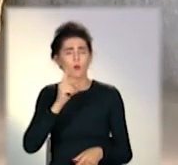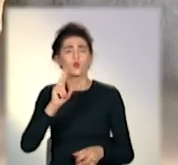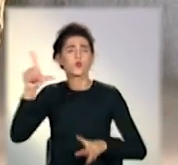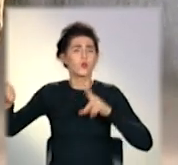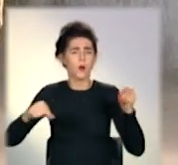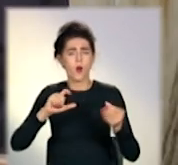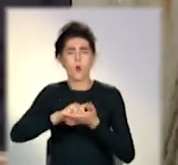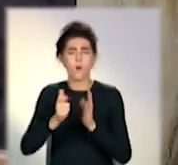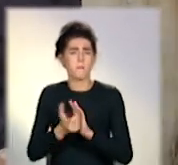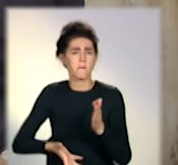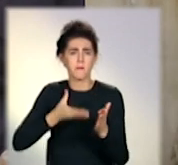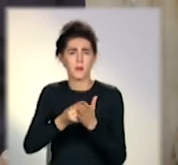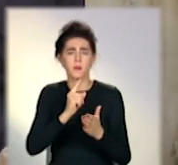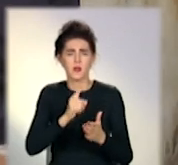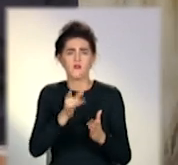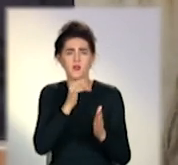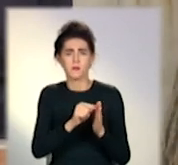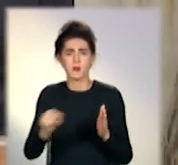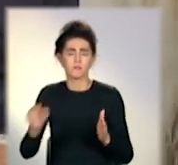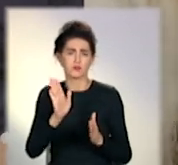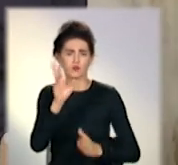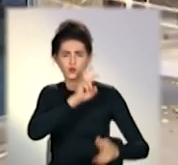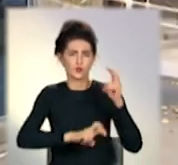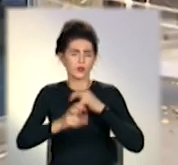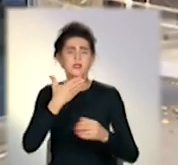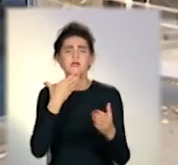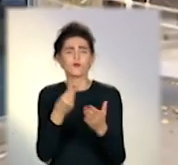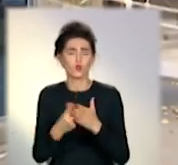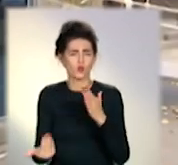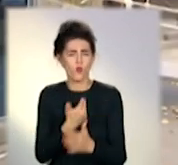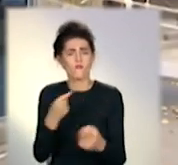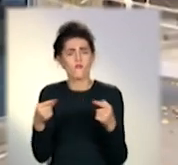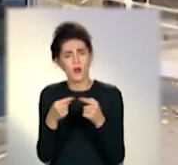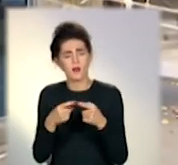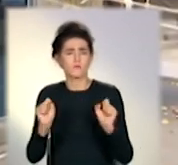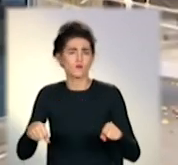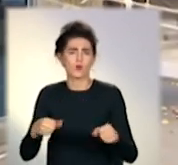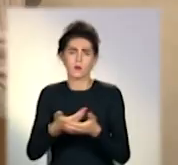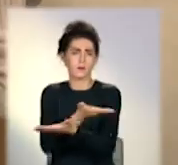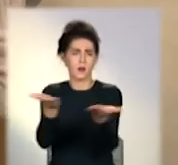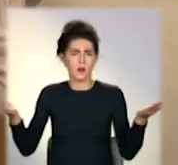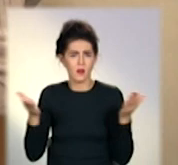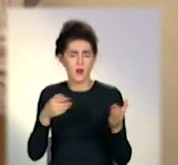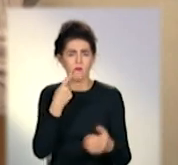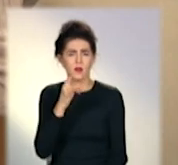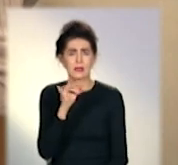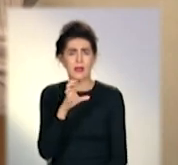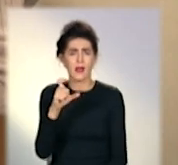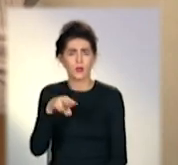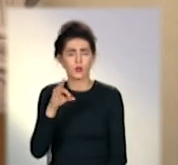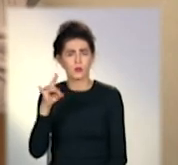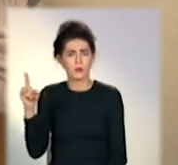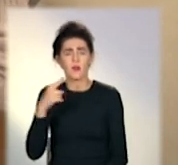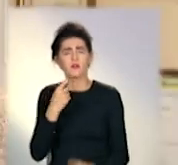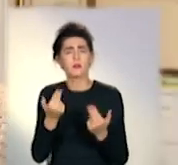а платити за кімнату не хочуть, згодом шукатимуть собі нове житло. Орендувати таке можна, кажуть рієлтори. Щоправда, нині це